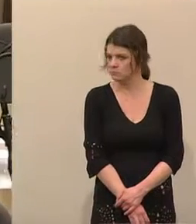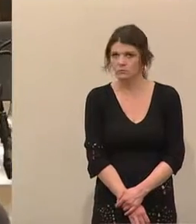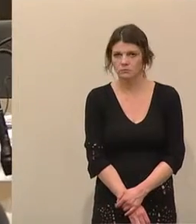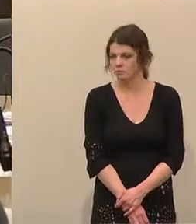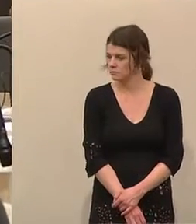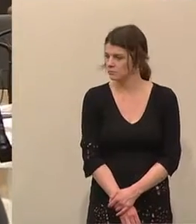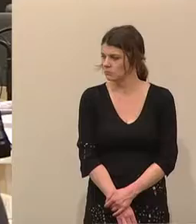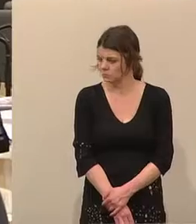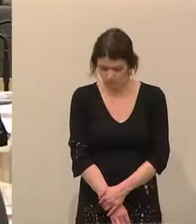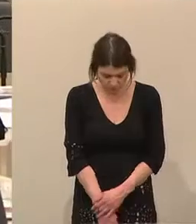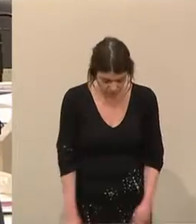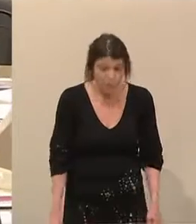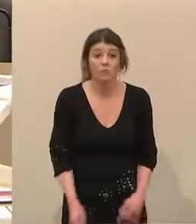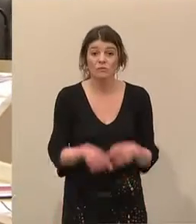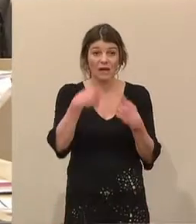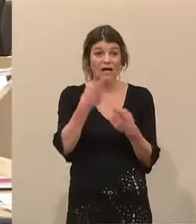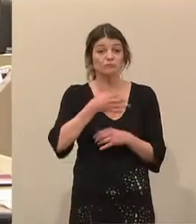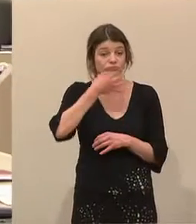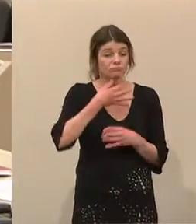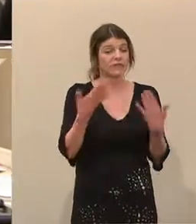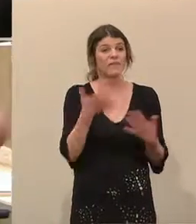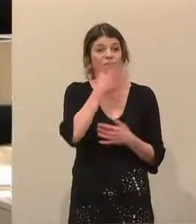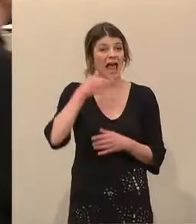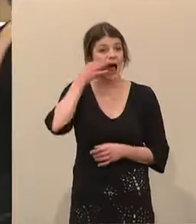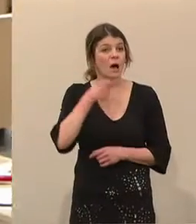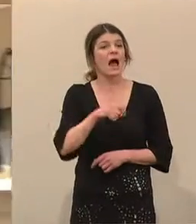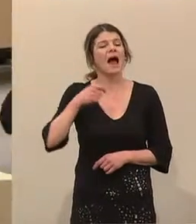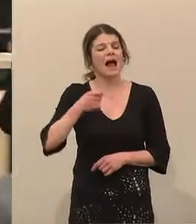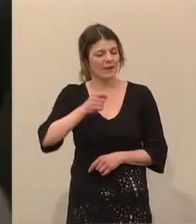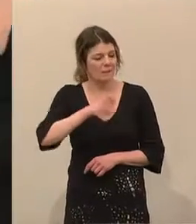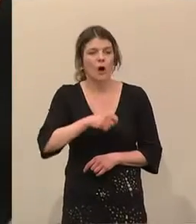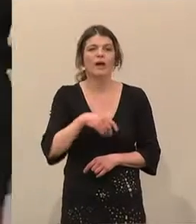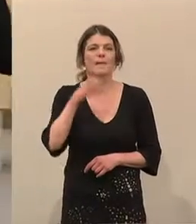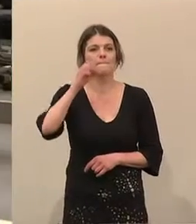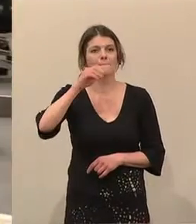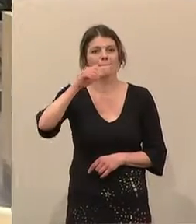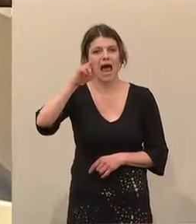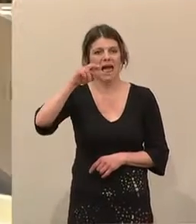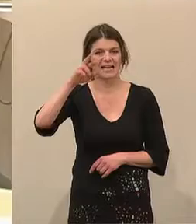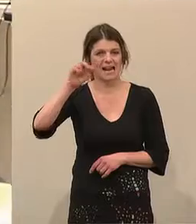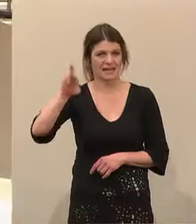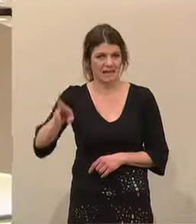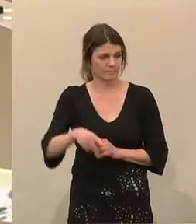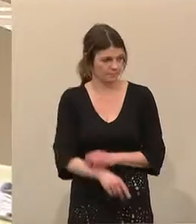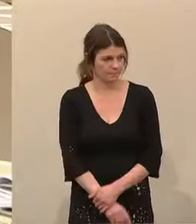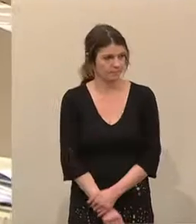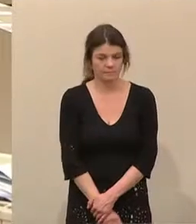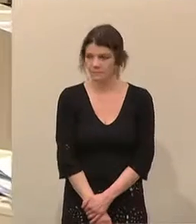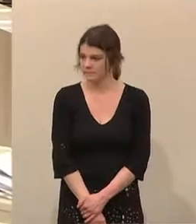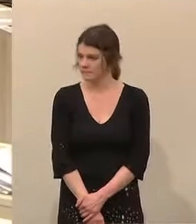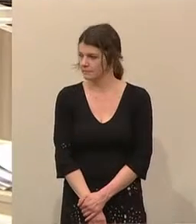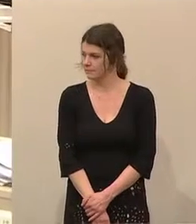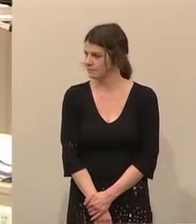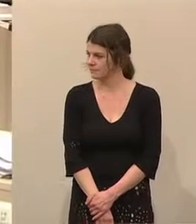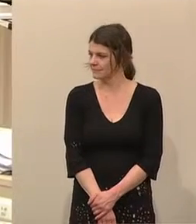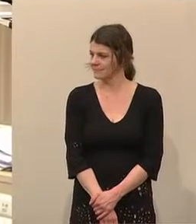Mit einer Streichung der Gelder für Agrarpolitik nehmen wir den EU-Ländern die Möglichkeit, selbst die Umweltziele zu